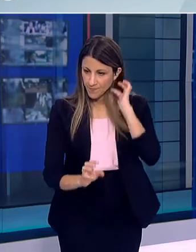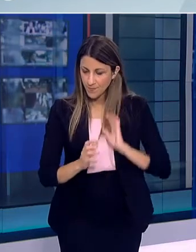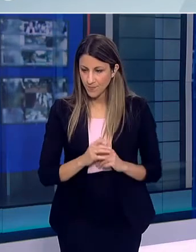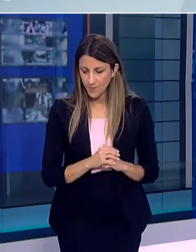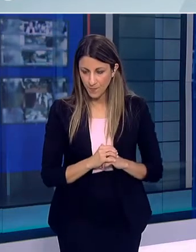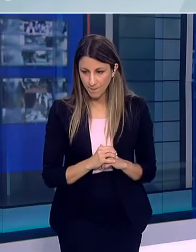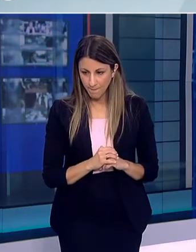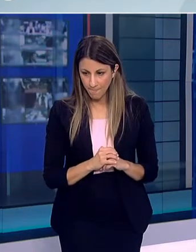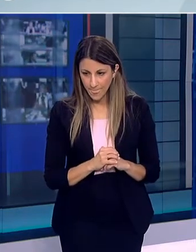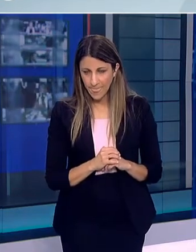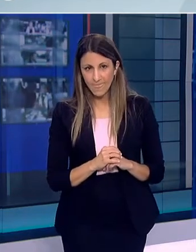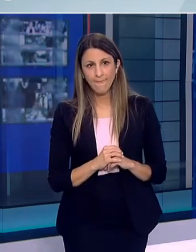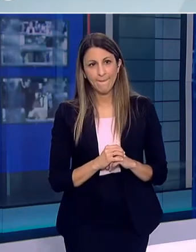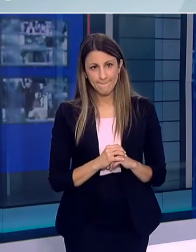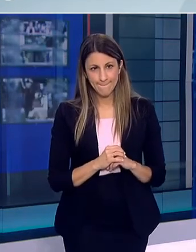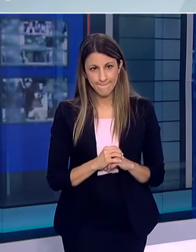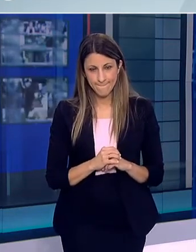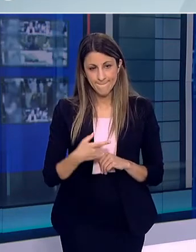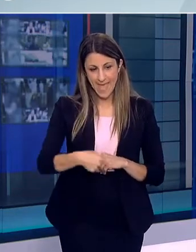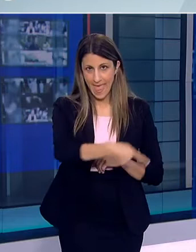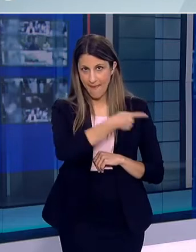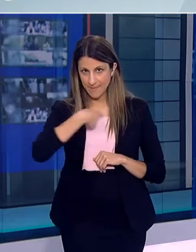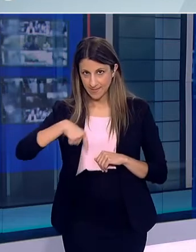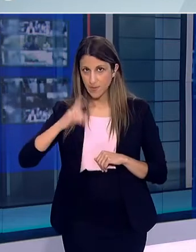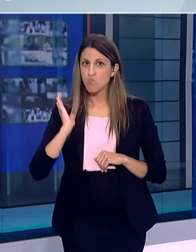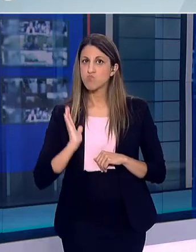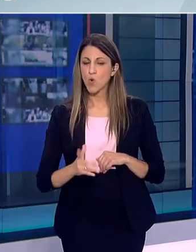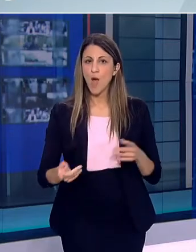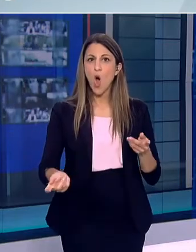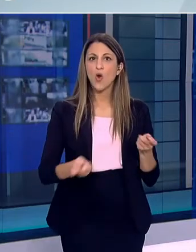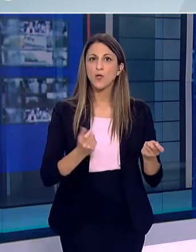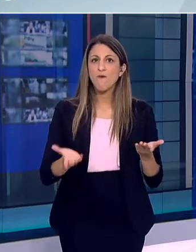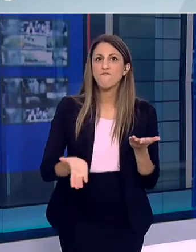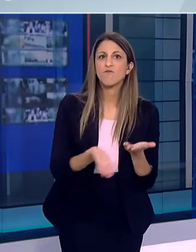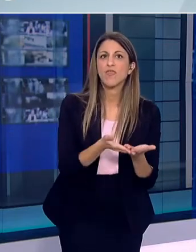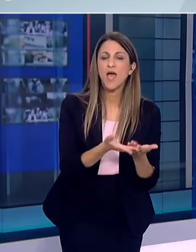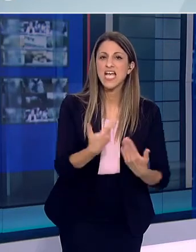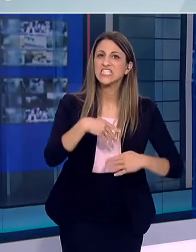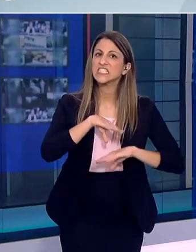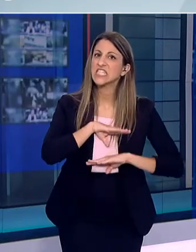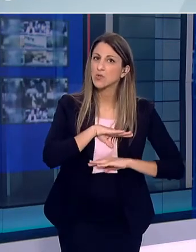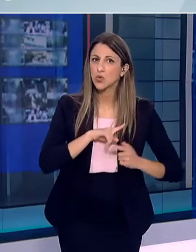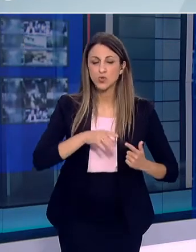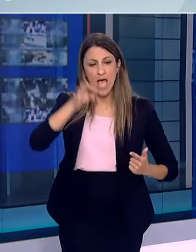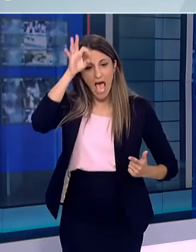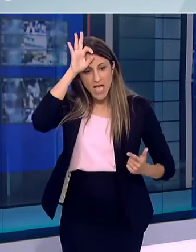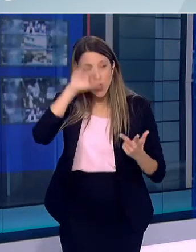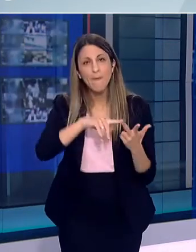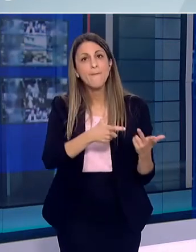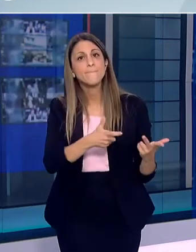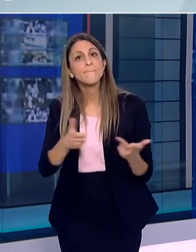Υγειονομικής ενίσχυσης Και από τα σώματα ασφαλείας Και από τις ενοπλές δυνάμεις Αυτή τη στιγμή υπάρχουν ανοιχτά συνεργεία